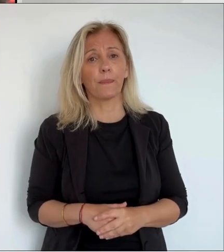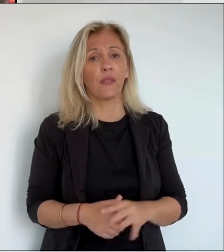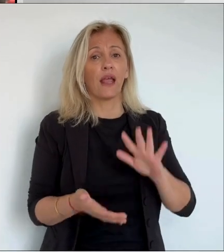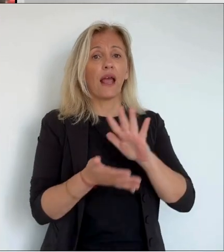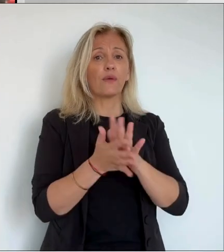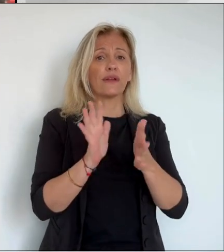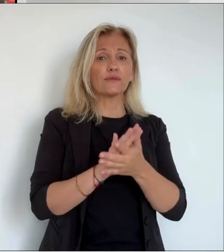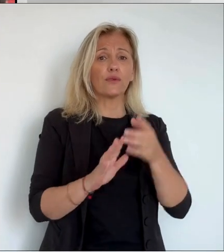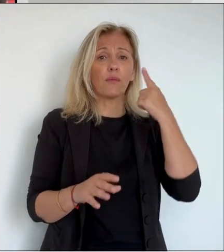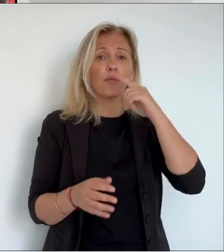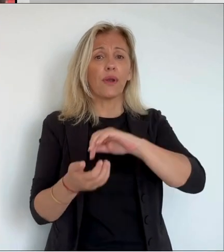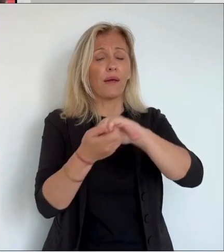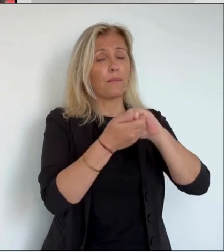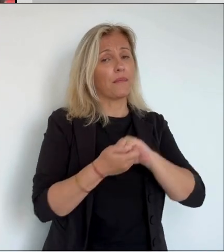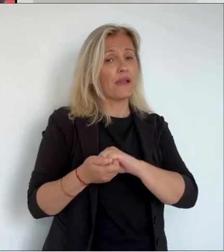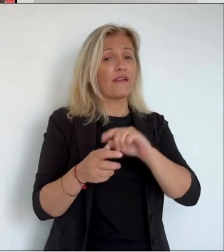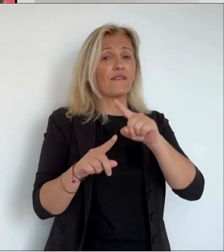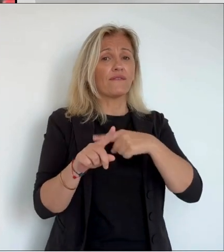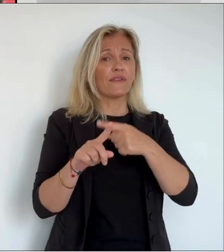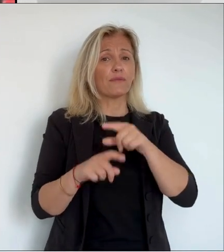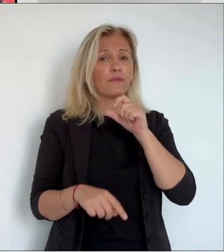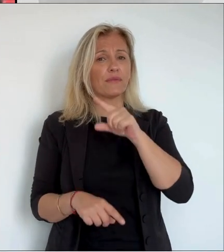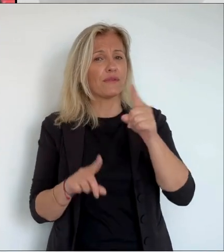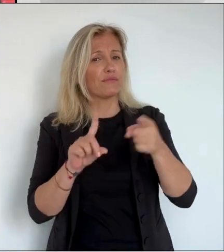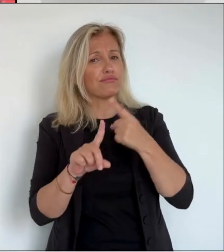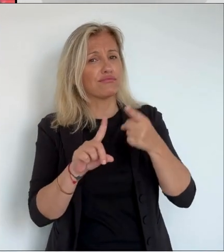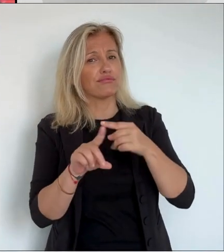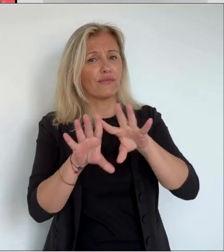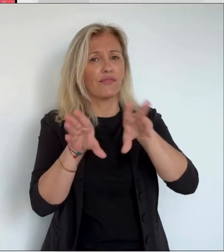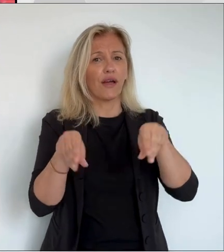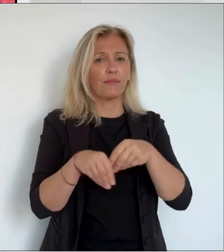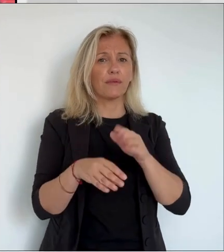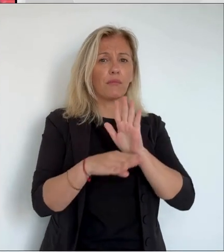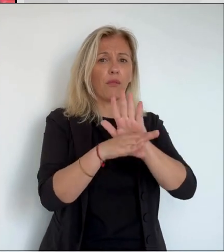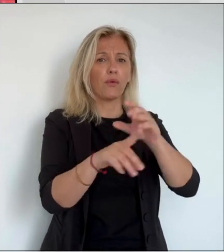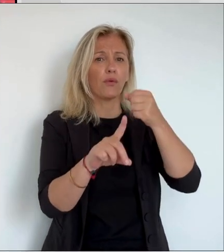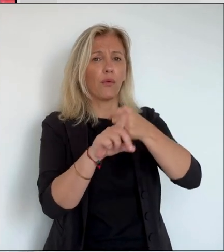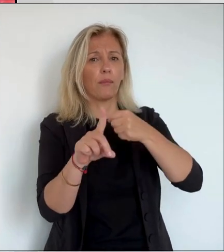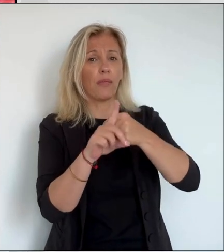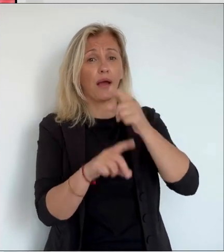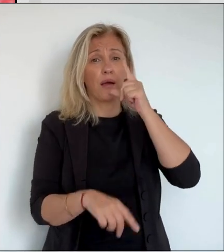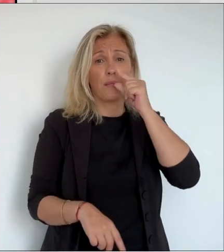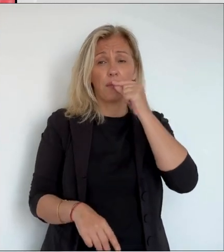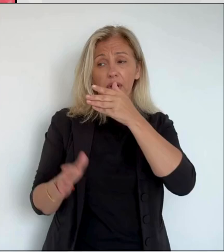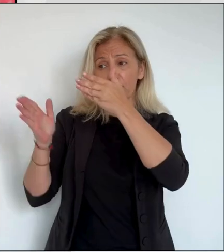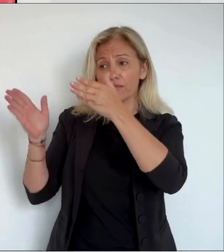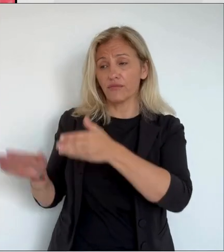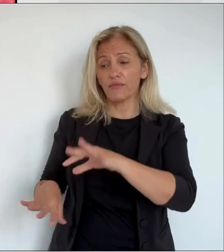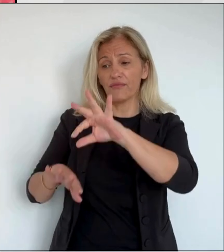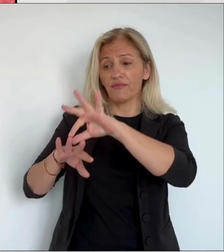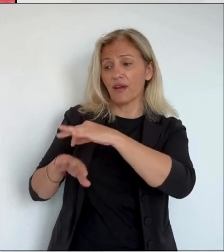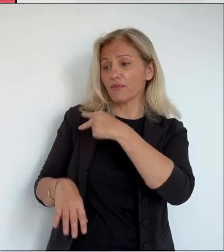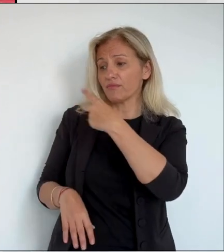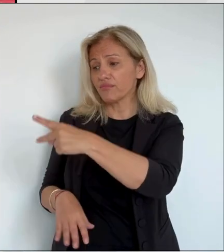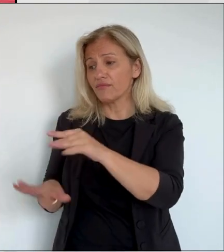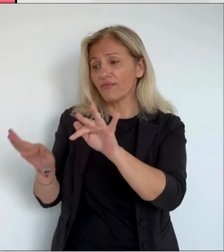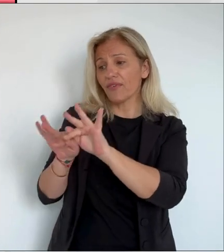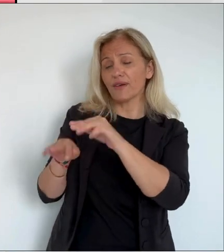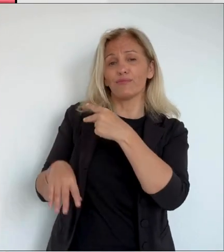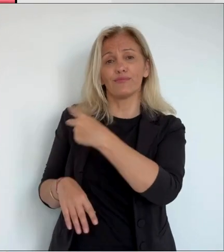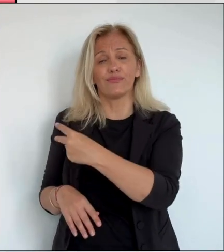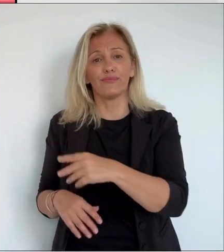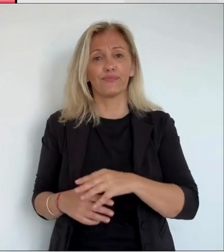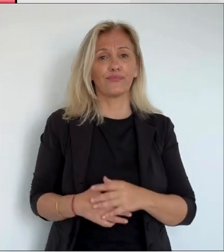de ce père, de l'épouse de Julian Assange, de son frère, c'est ce combat